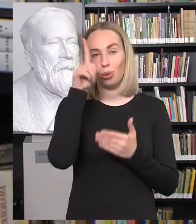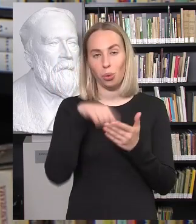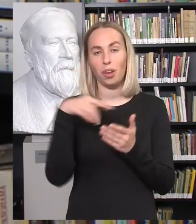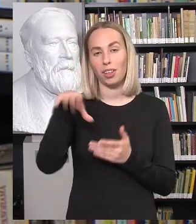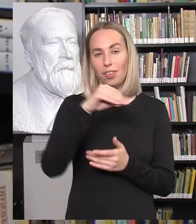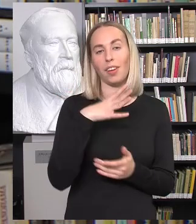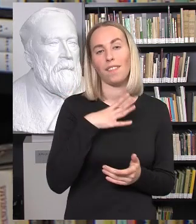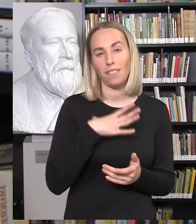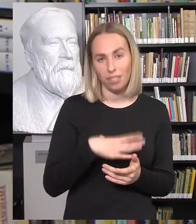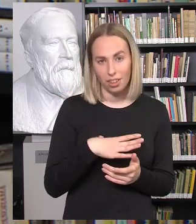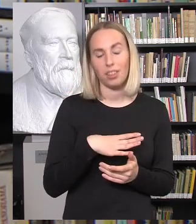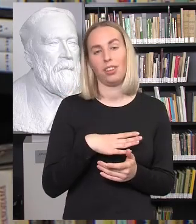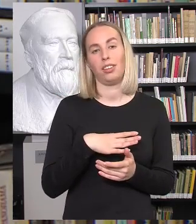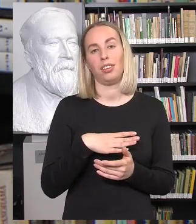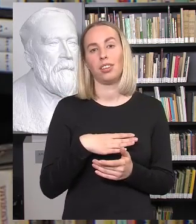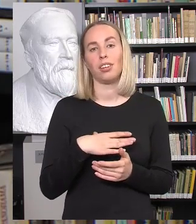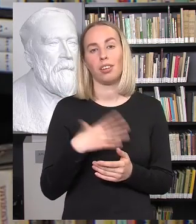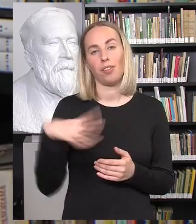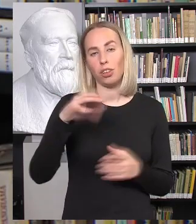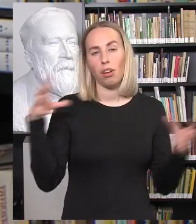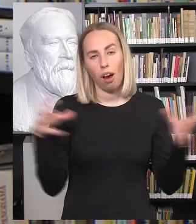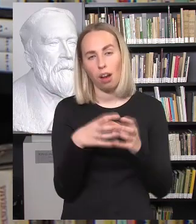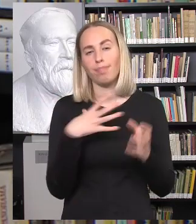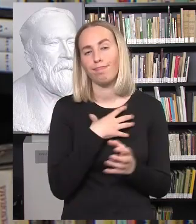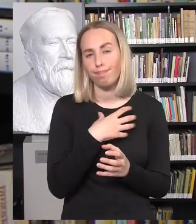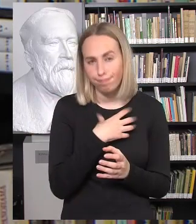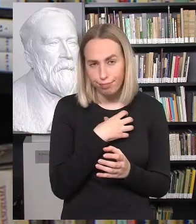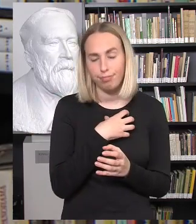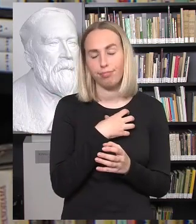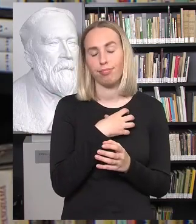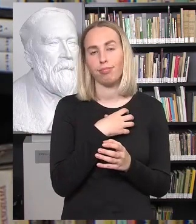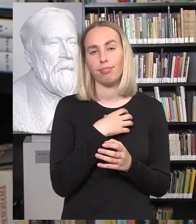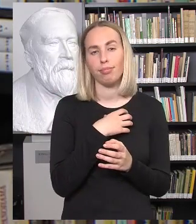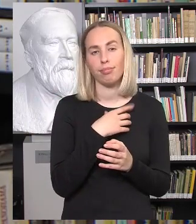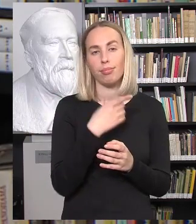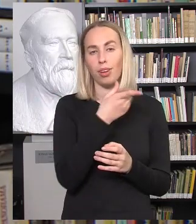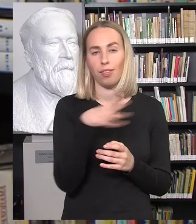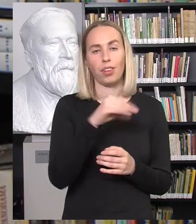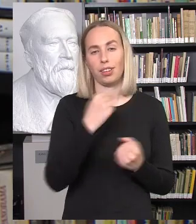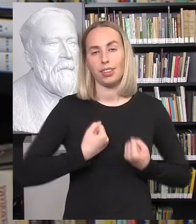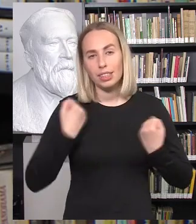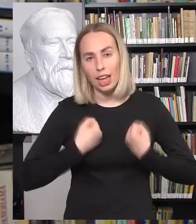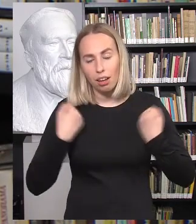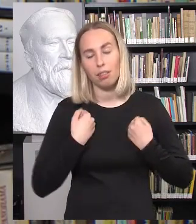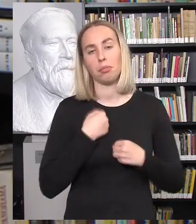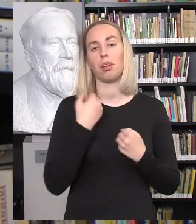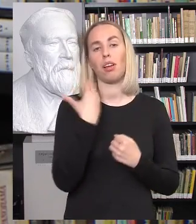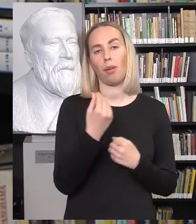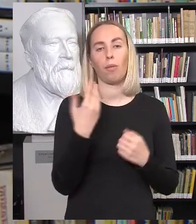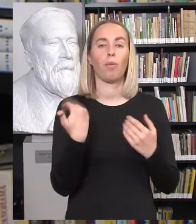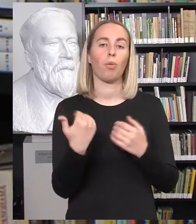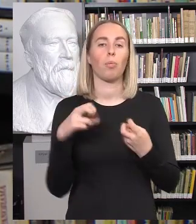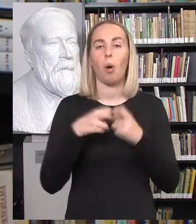soliduramu ir tuo ilgesiu būti vėl visi kartu ir tikiuosi, kad tos bendros pastangos mums padės įveikti mūsų skiriančias